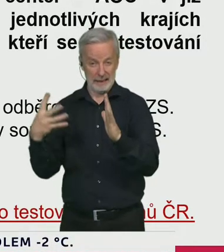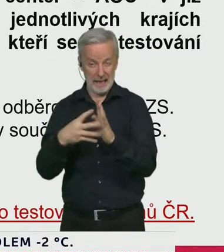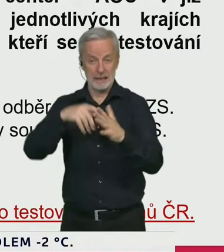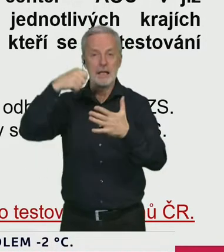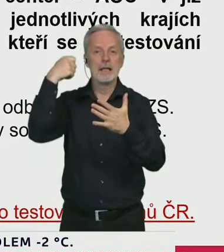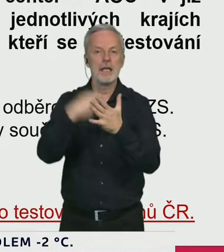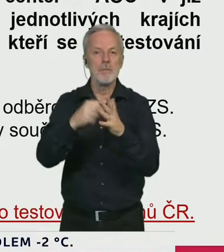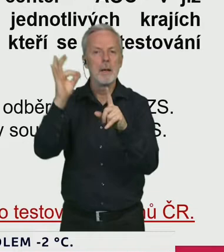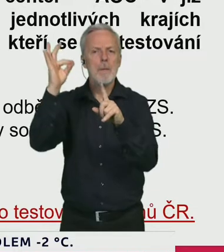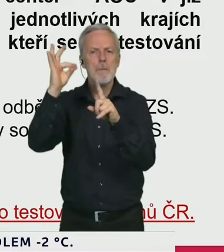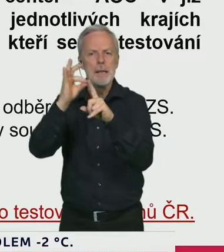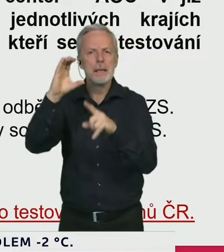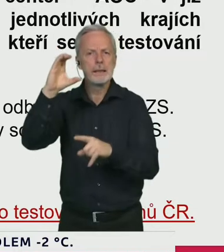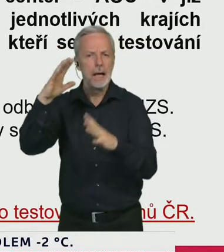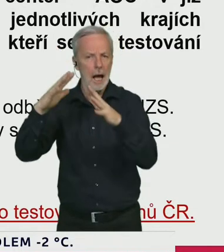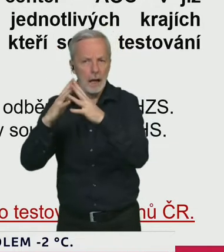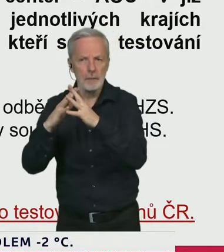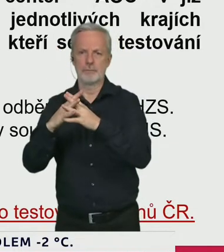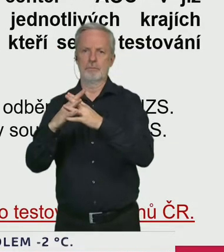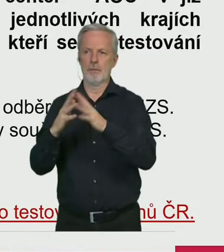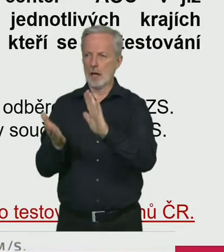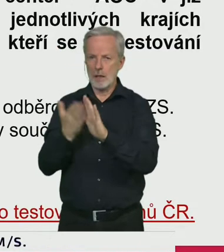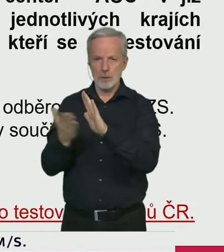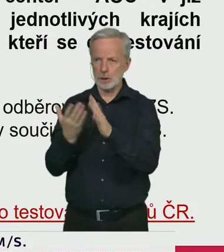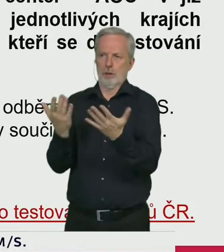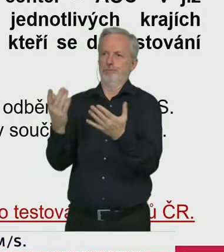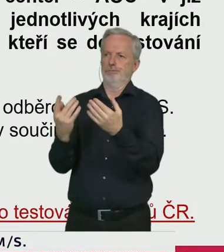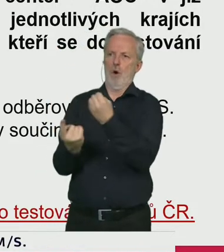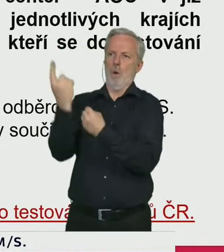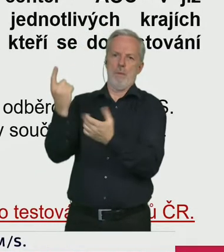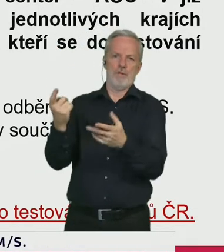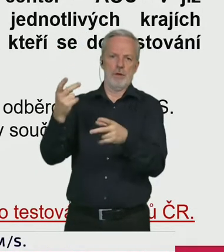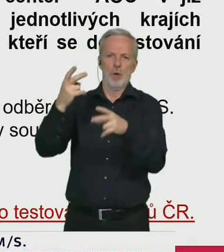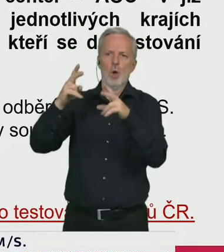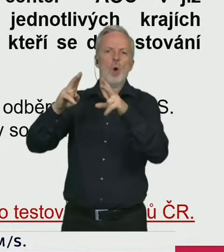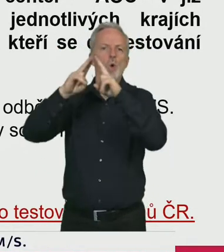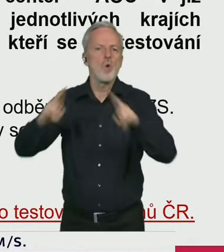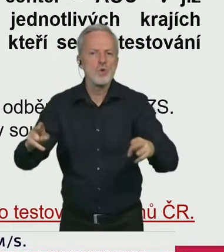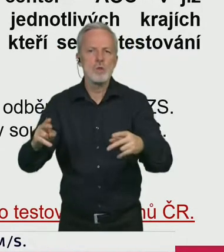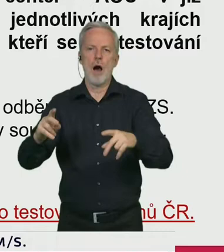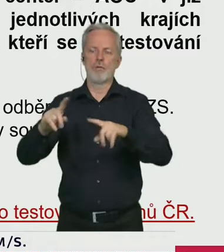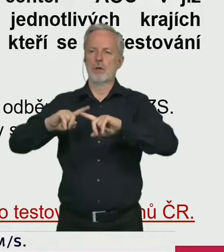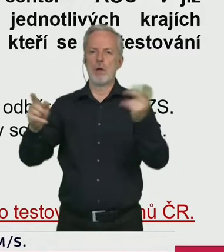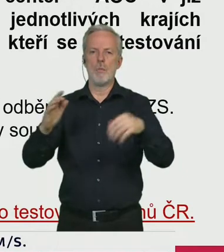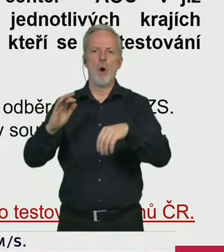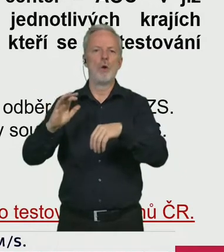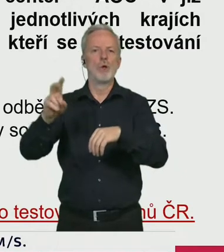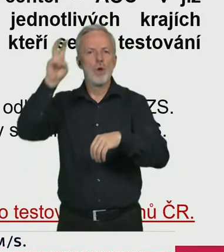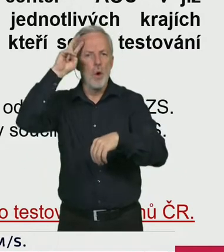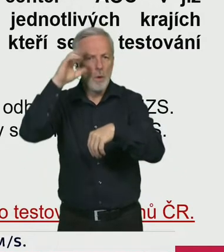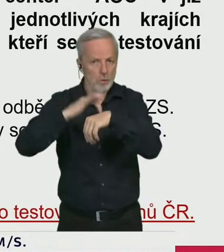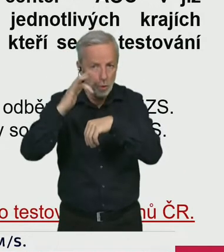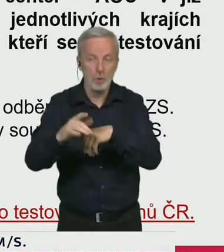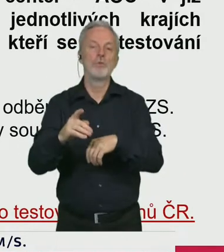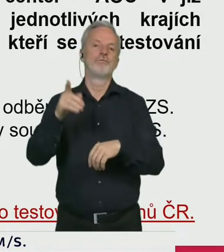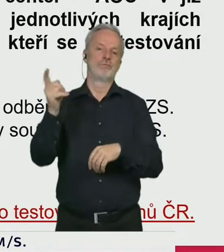vyskytnout, tak tam výjíždějí pouze za tímto účelem armádní týmy mobilní, které